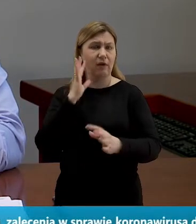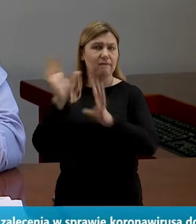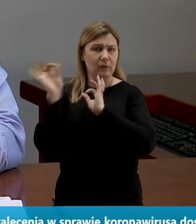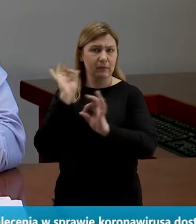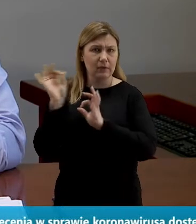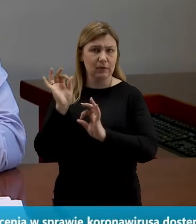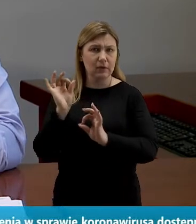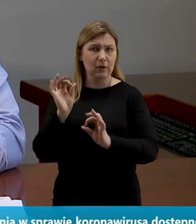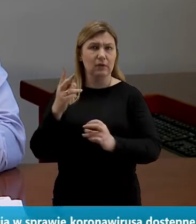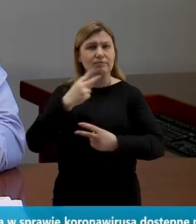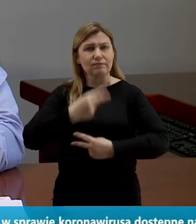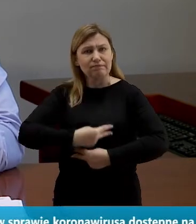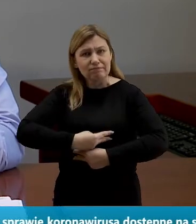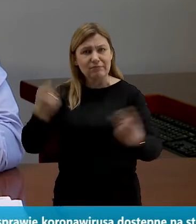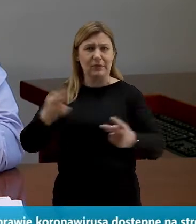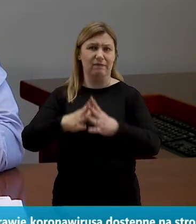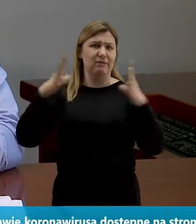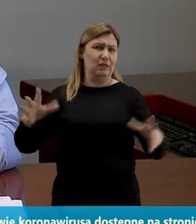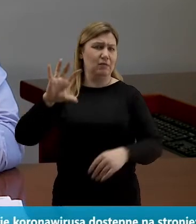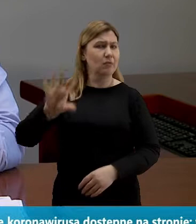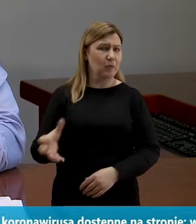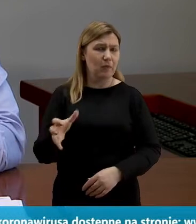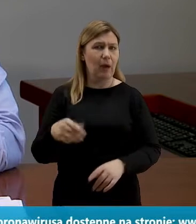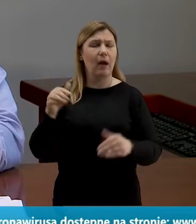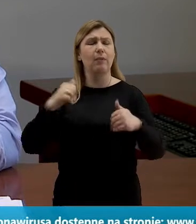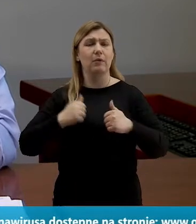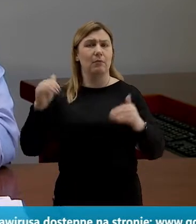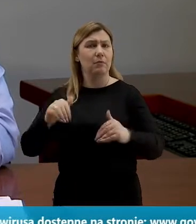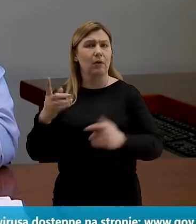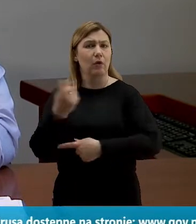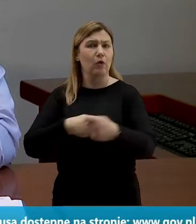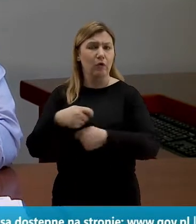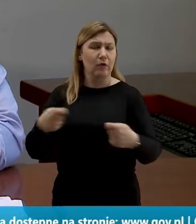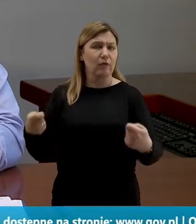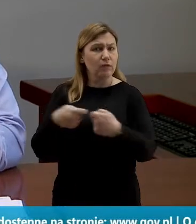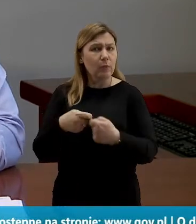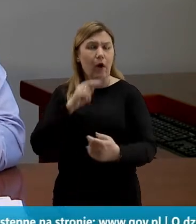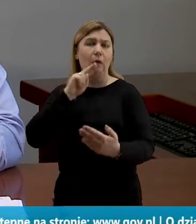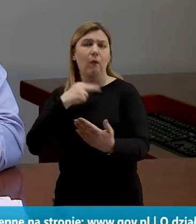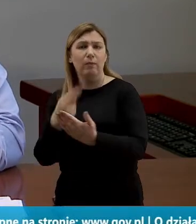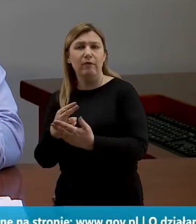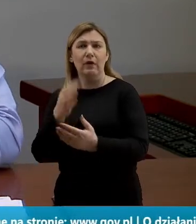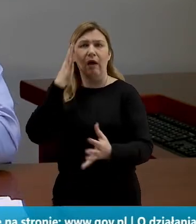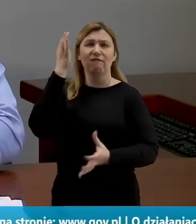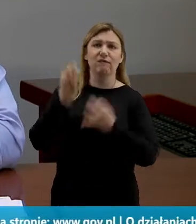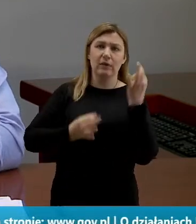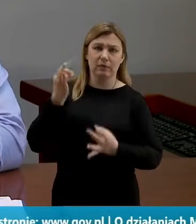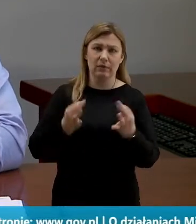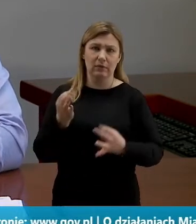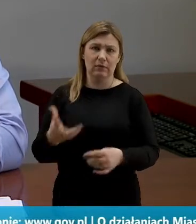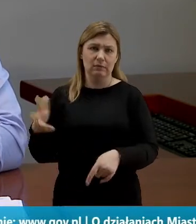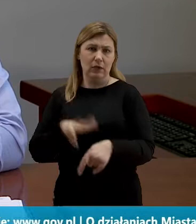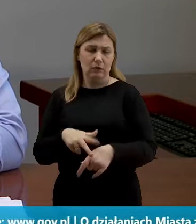mogła trafić do szerszej grupy osób, abyśmy mogli wspólnie rozwiązać, czy odpowiedzieć na pewne wątpliwości, które